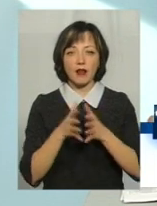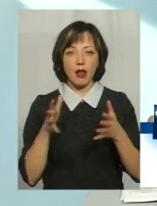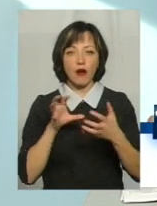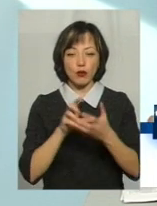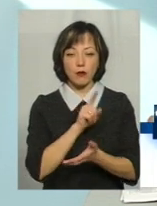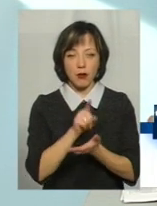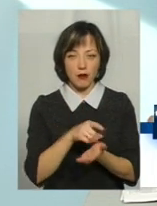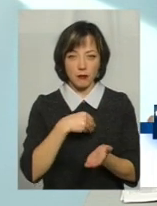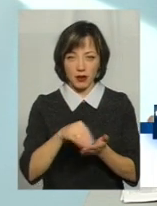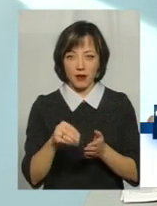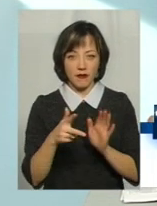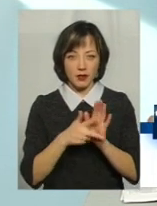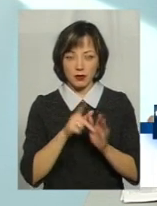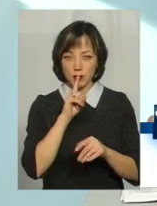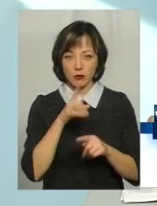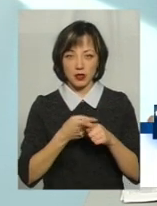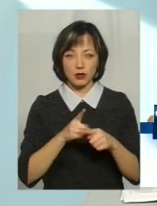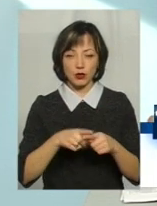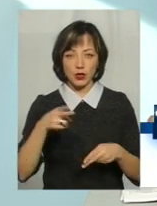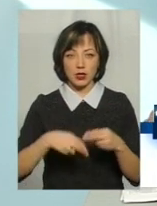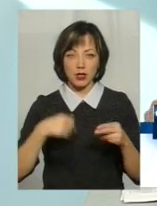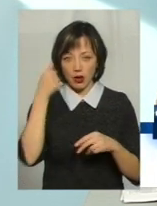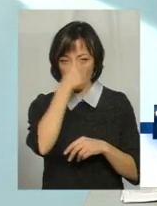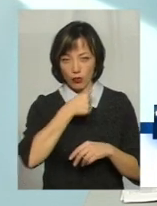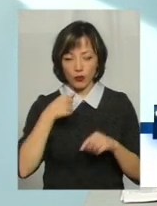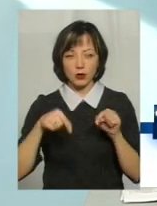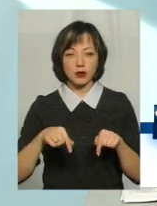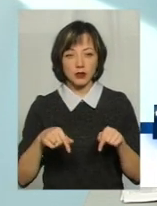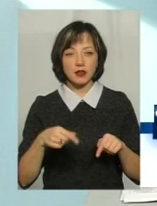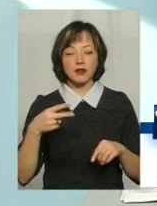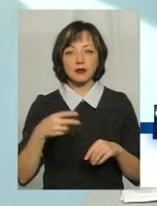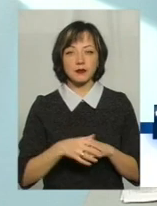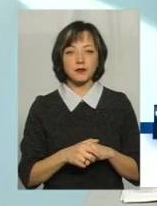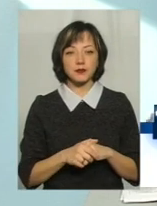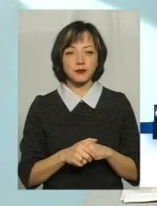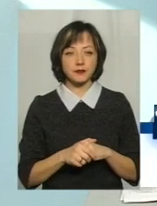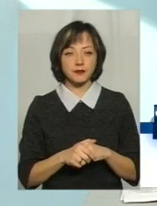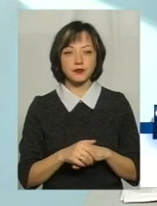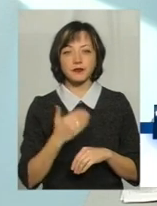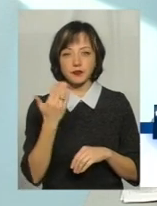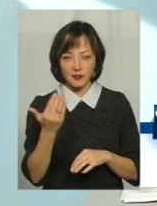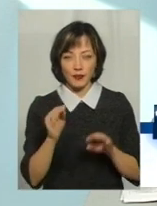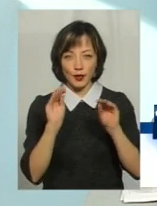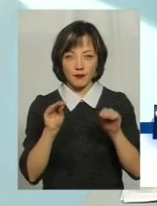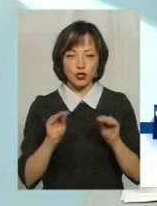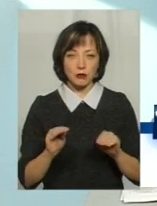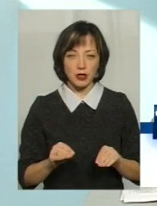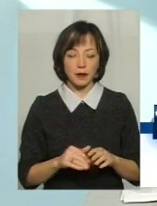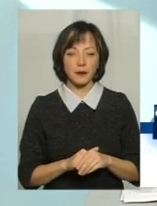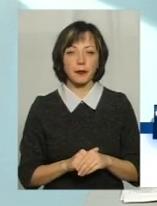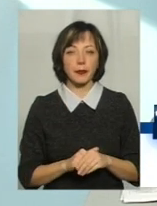Тобто навіть вісім не буде до кінця цього року? До кінця цього року, так. Це за вашими даними, я так розумію.